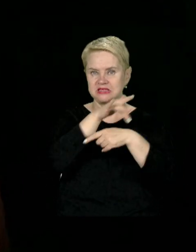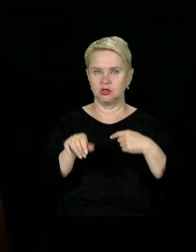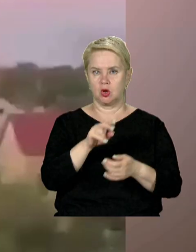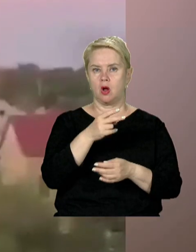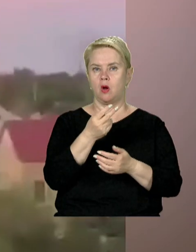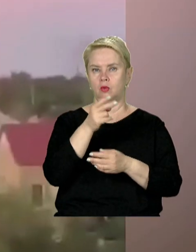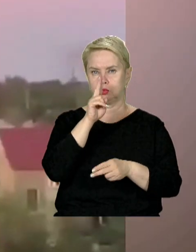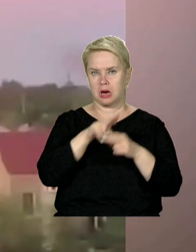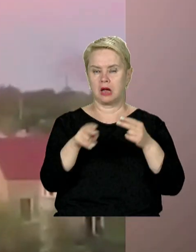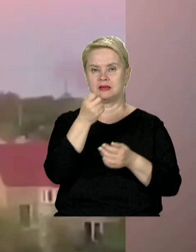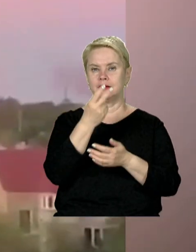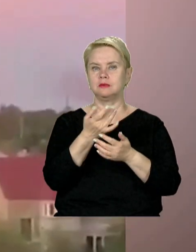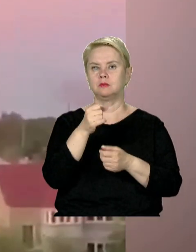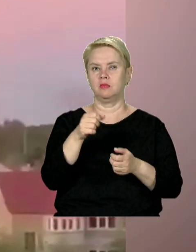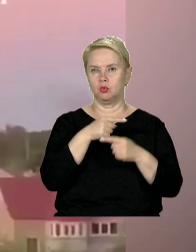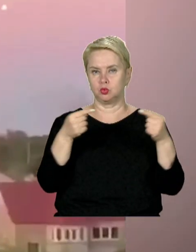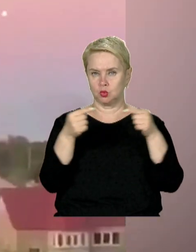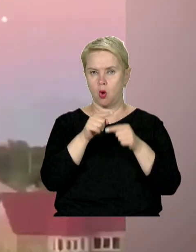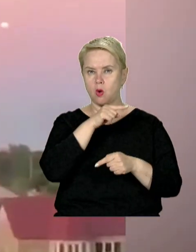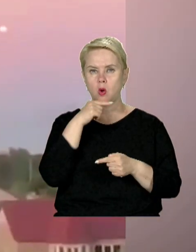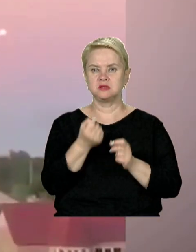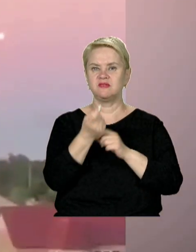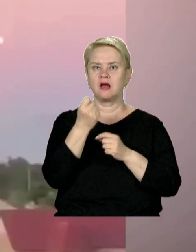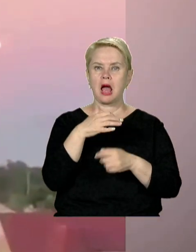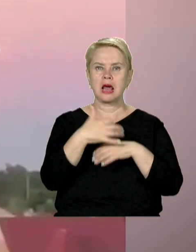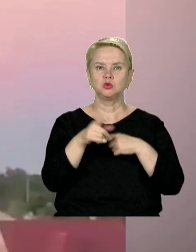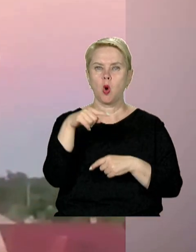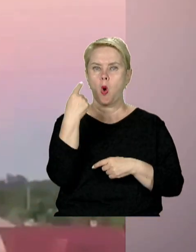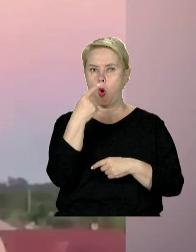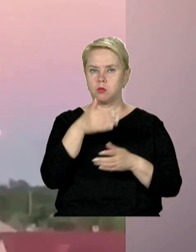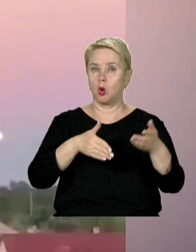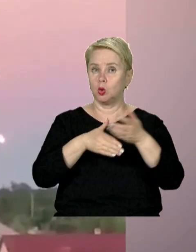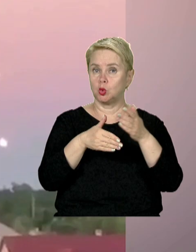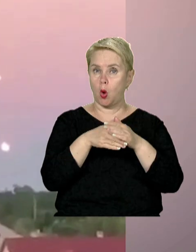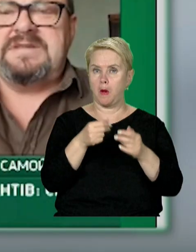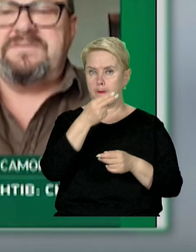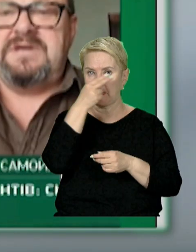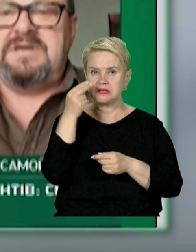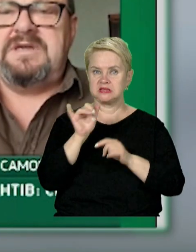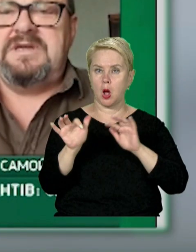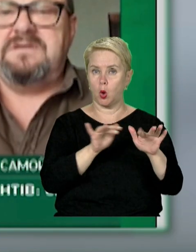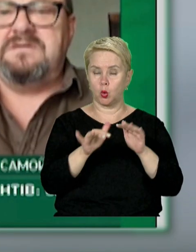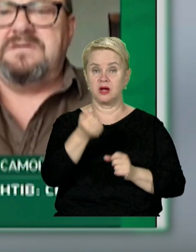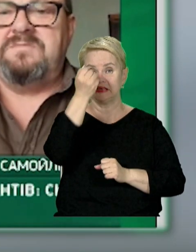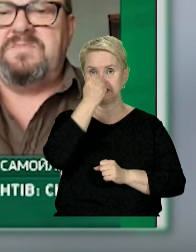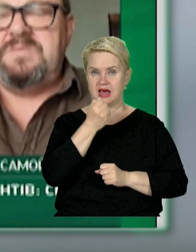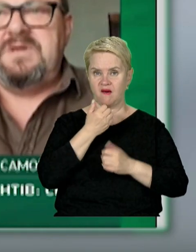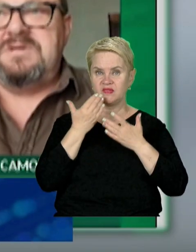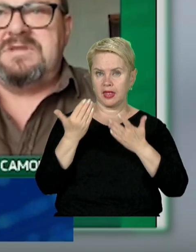втрати уточнюються. Виявляти точні позиції росіян у Херсонській області допомагає партизанський рух. Завдяки